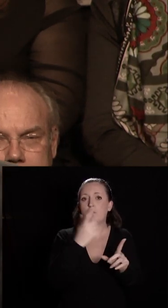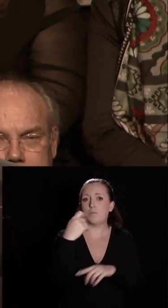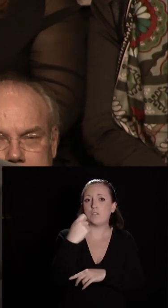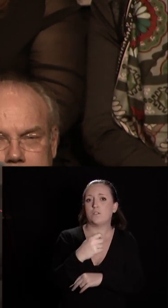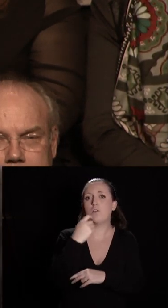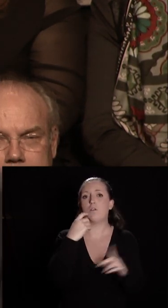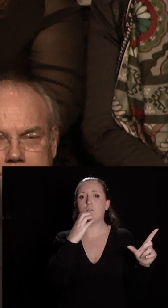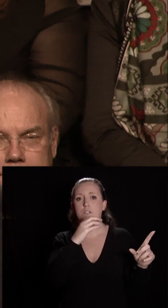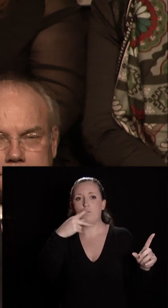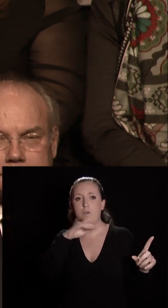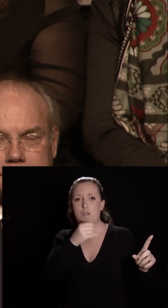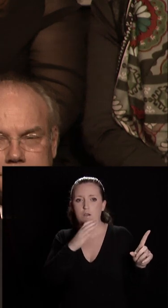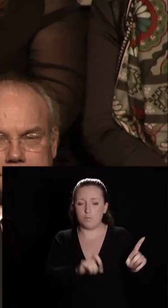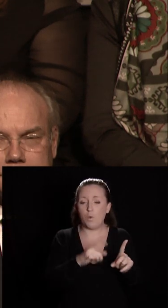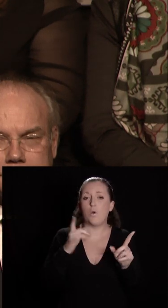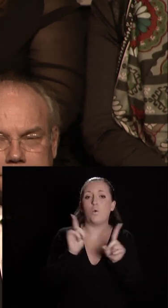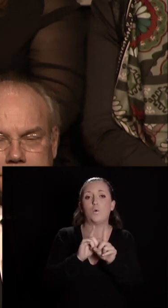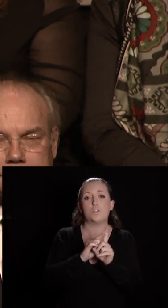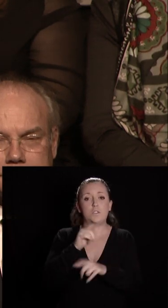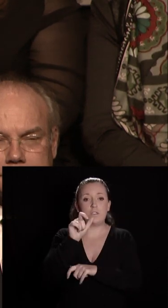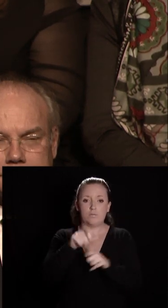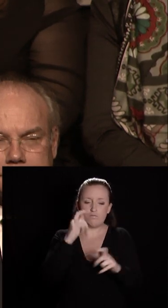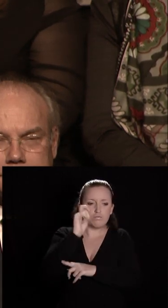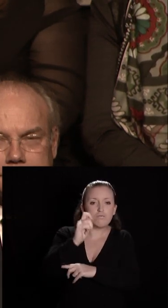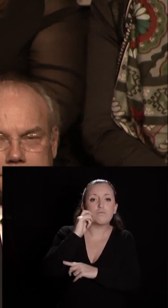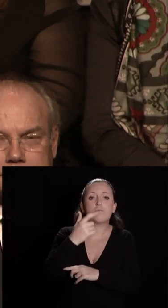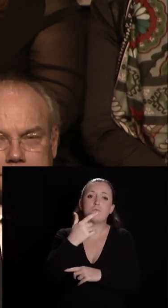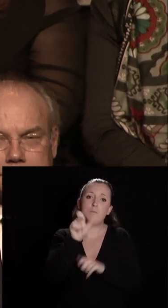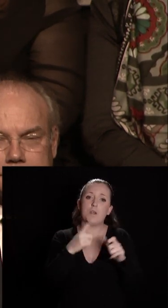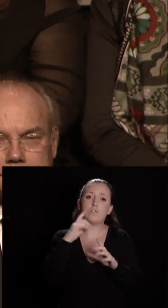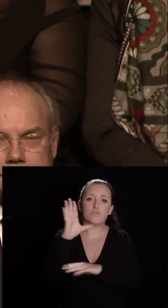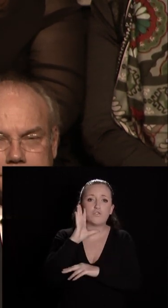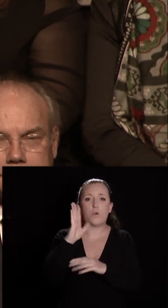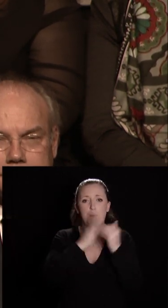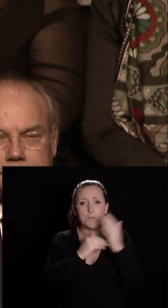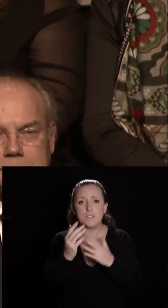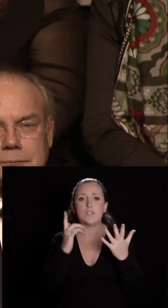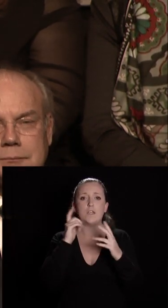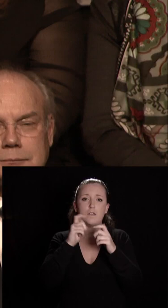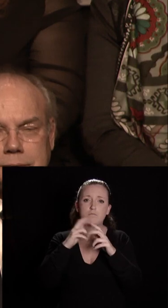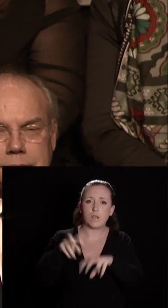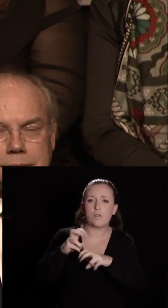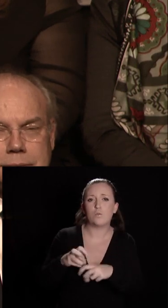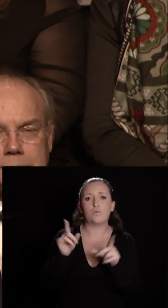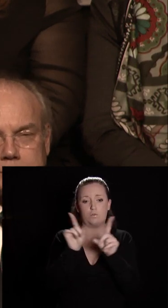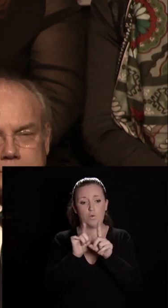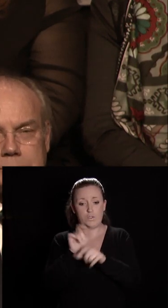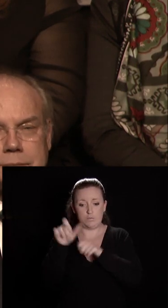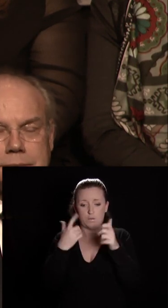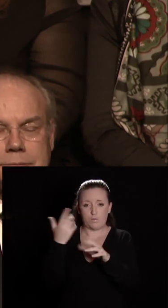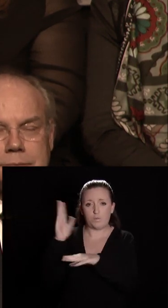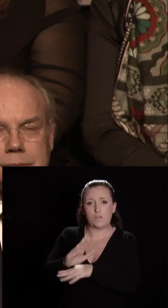M. Villot, Benoît Villot, que je salue, mais aussi, je les salue des présidents des chambres des métiers, de l'agriculture, les représentants des organisations